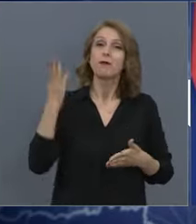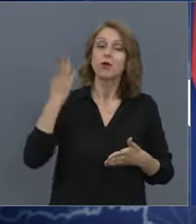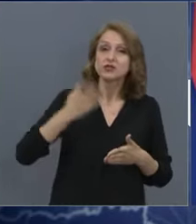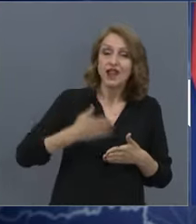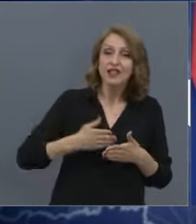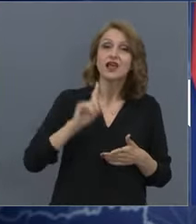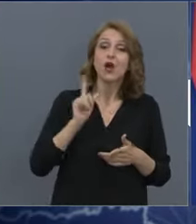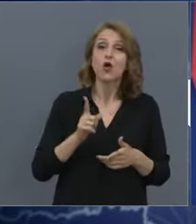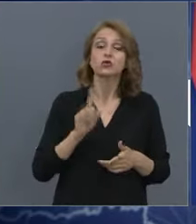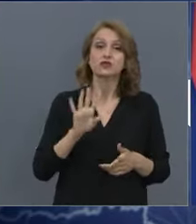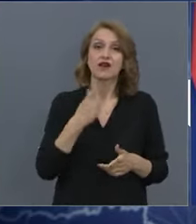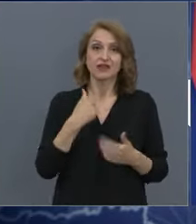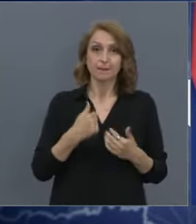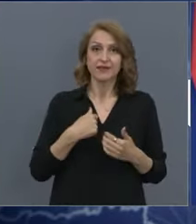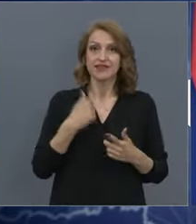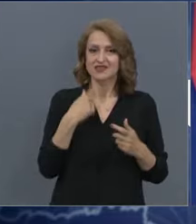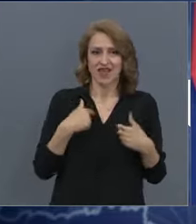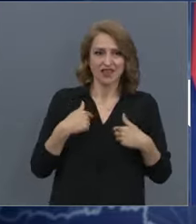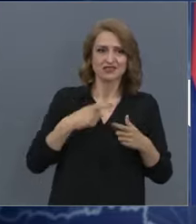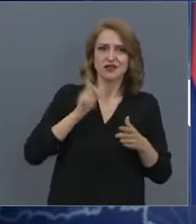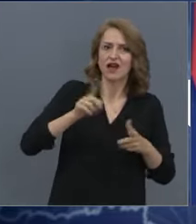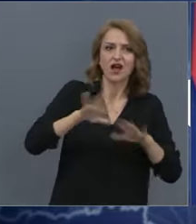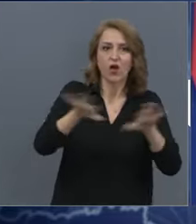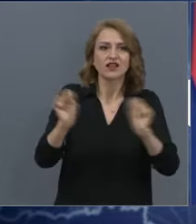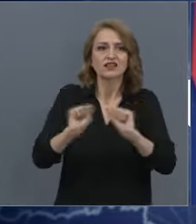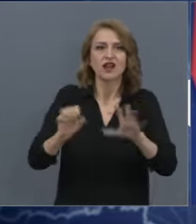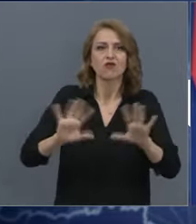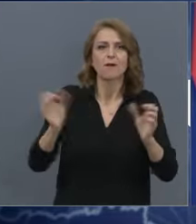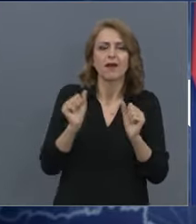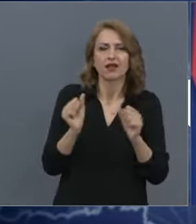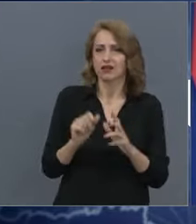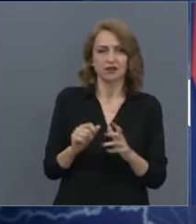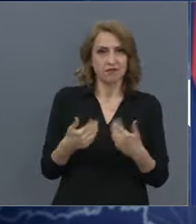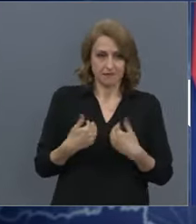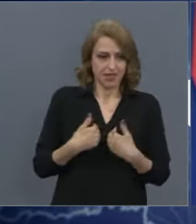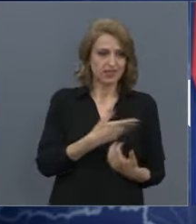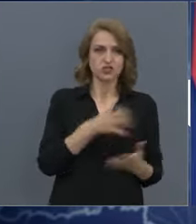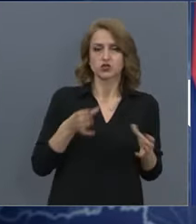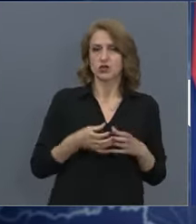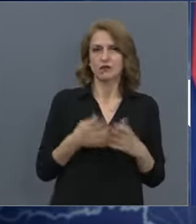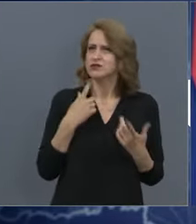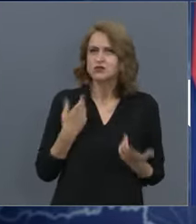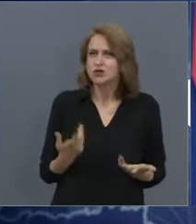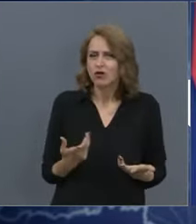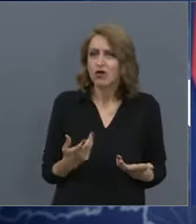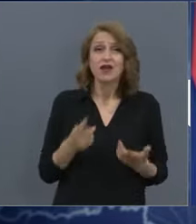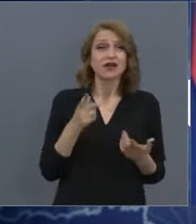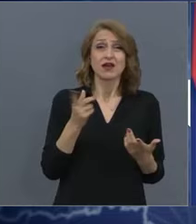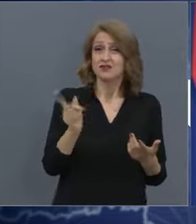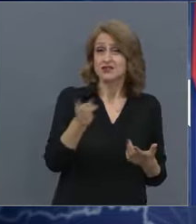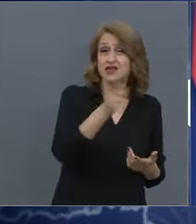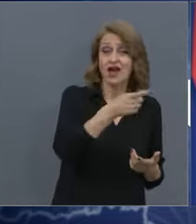всяване на паника е щава и мене. Защото всяка една телевизия всеки ден